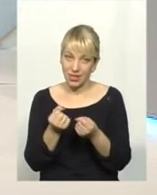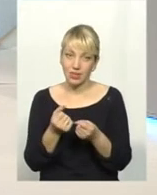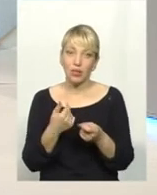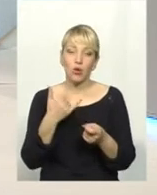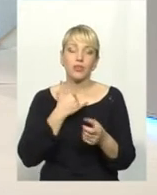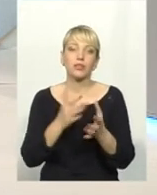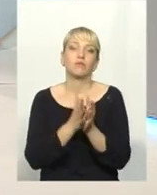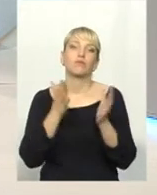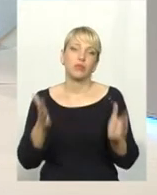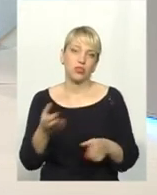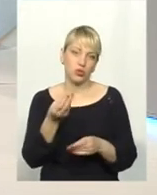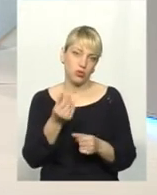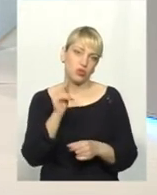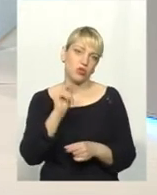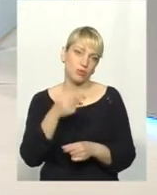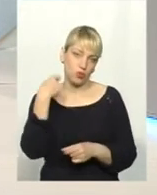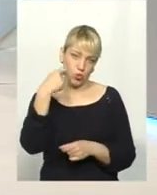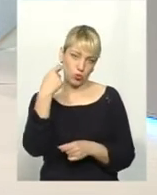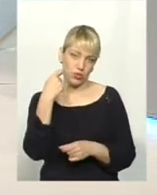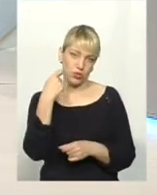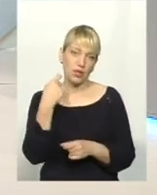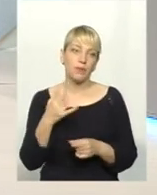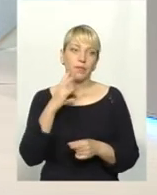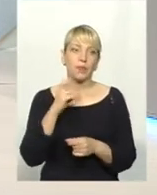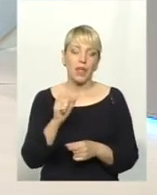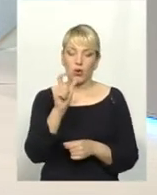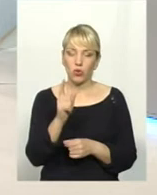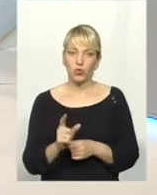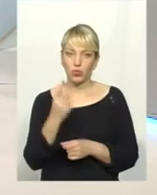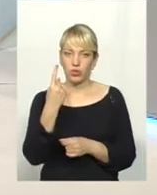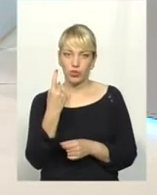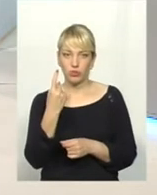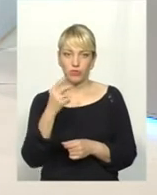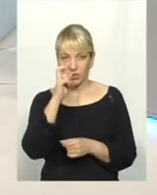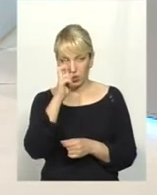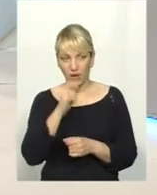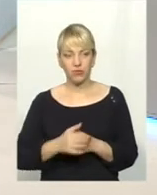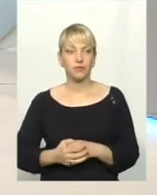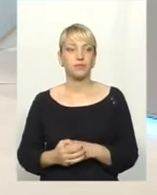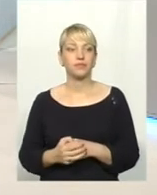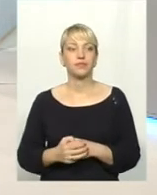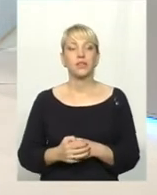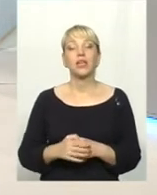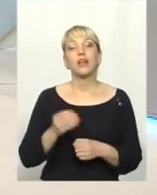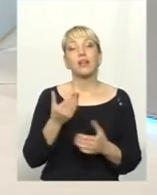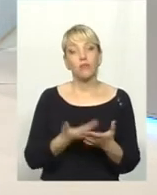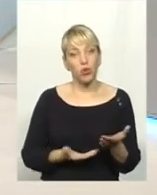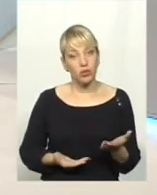Туреччині, чи там в Літві, коштів на мешканця держави. І от